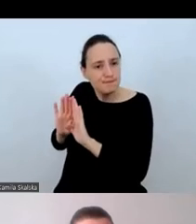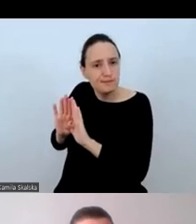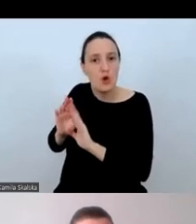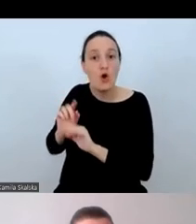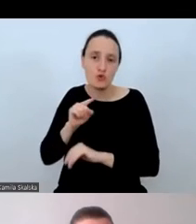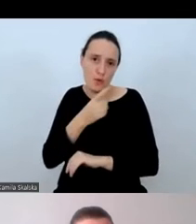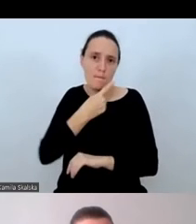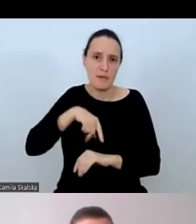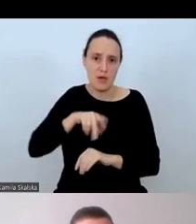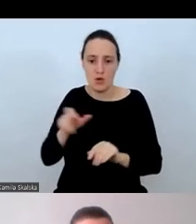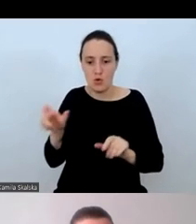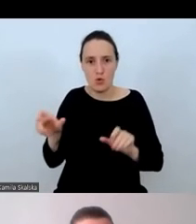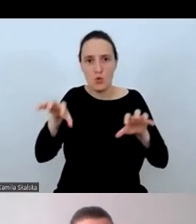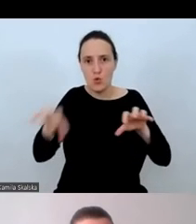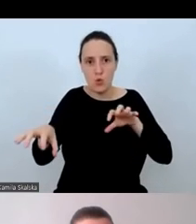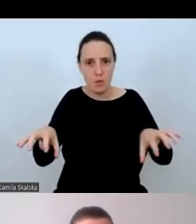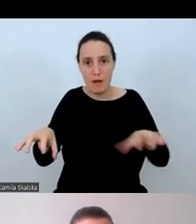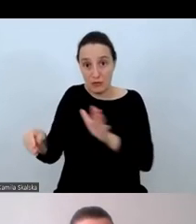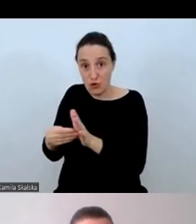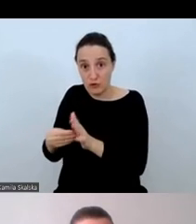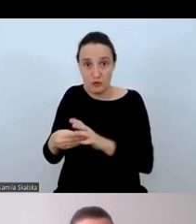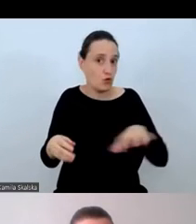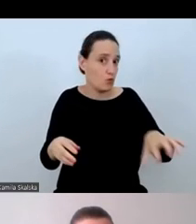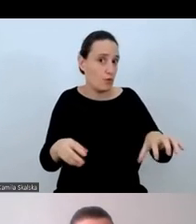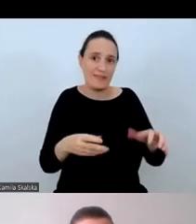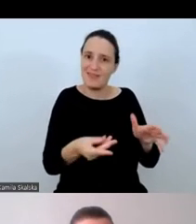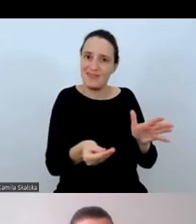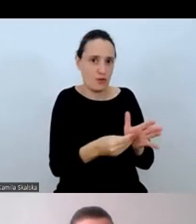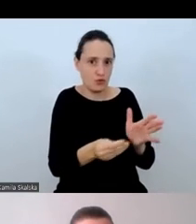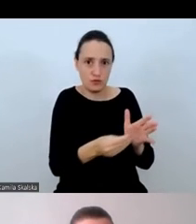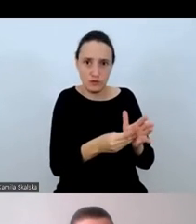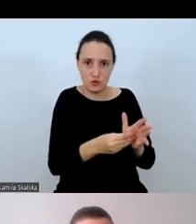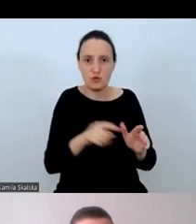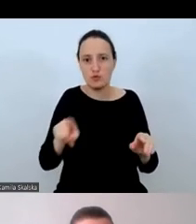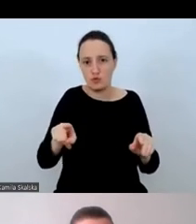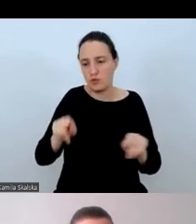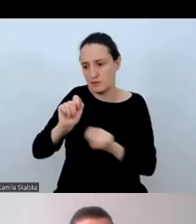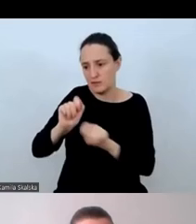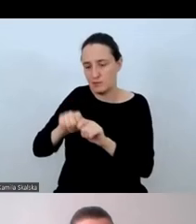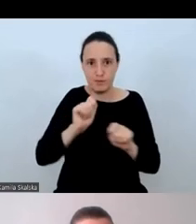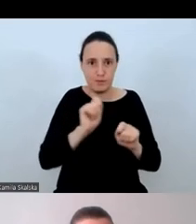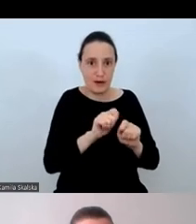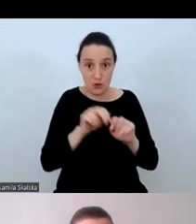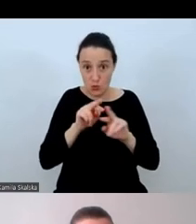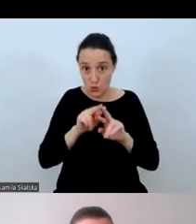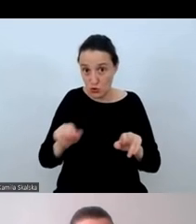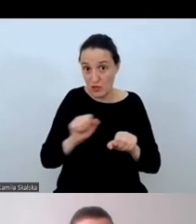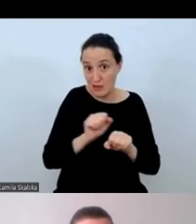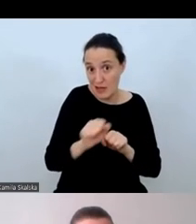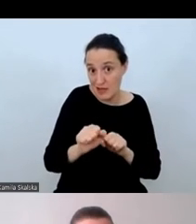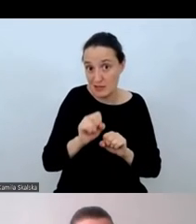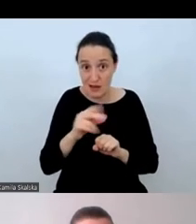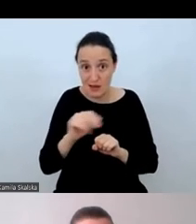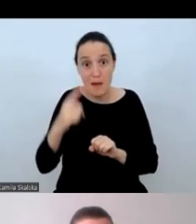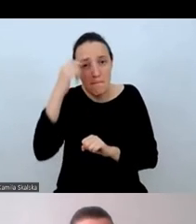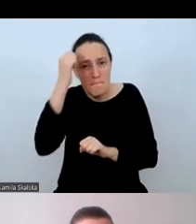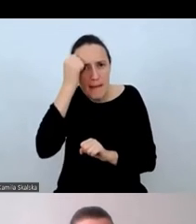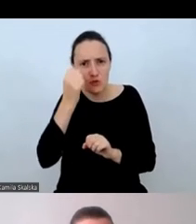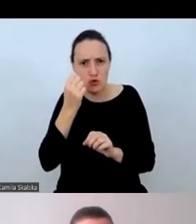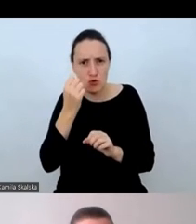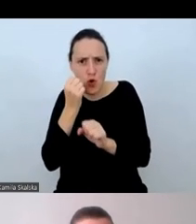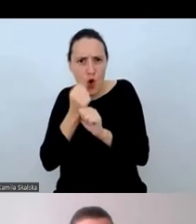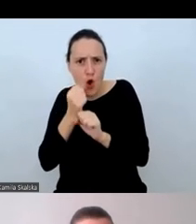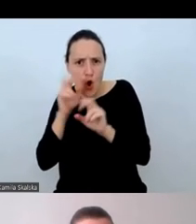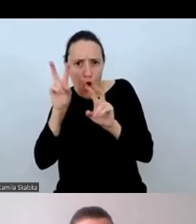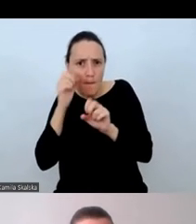różnice w pamięci roboczej tych grup. Interesowało